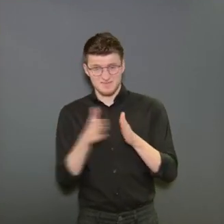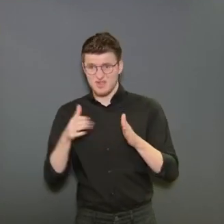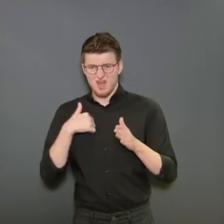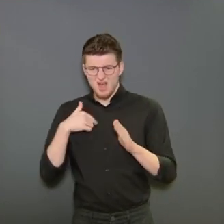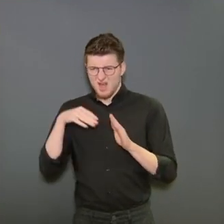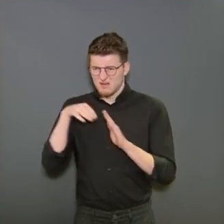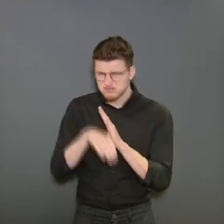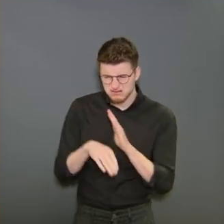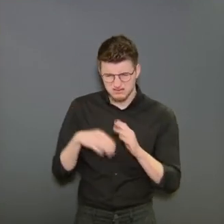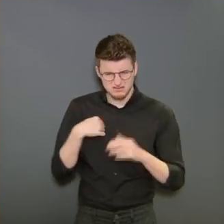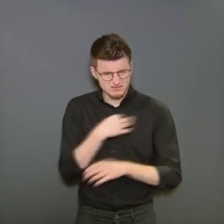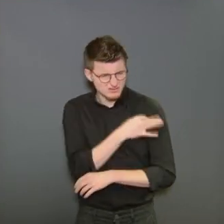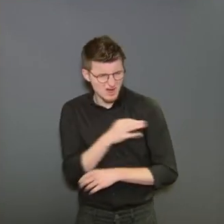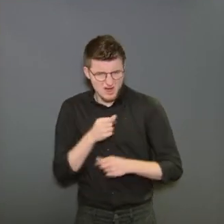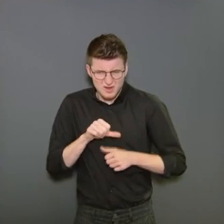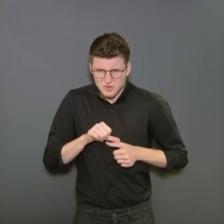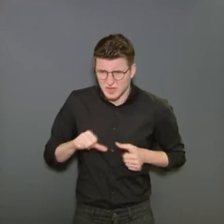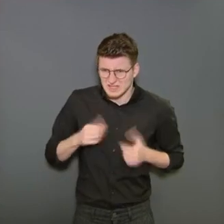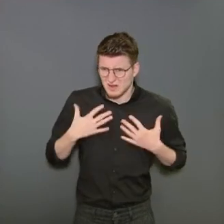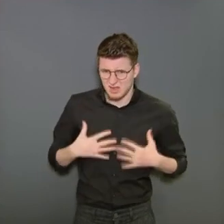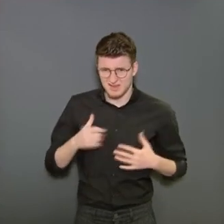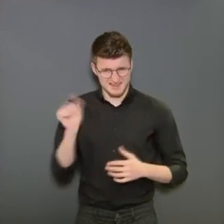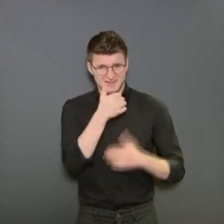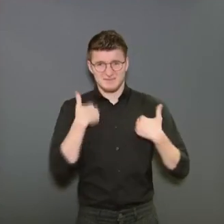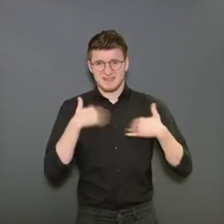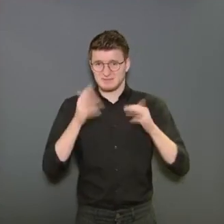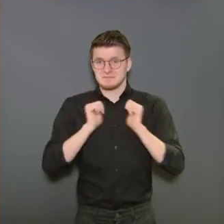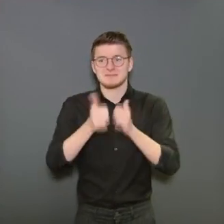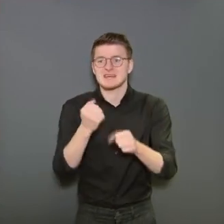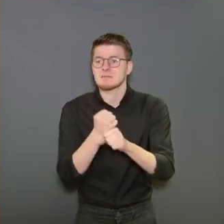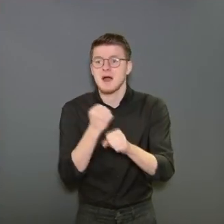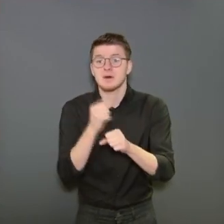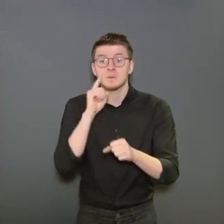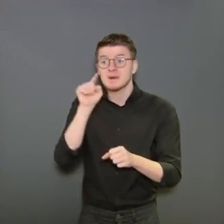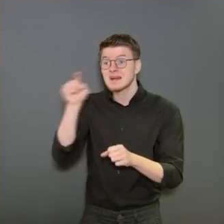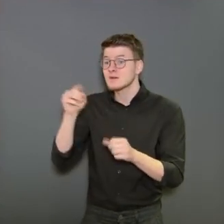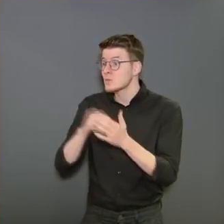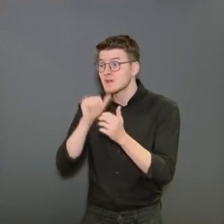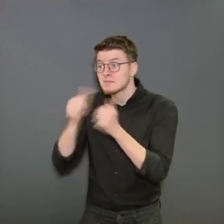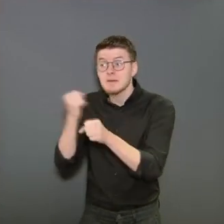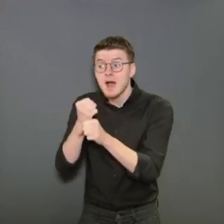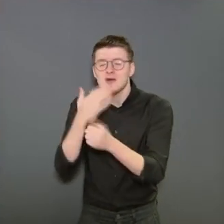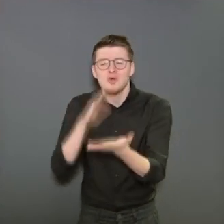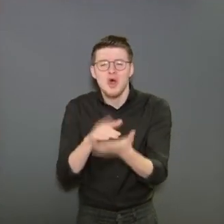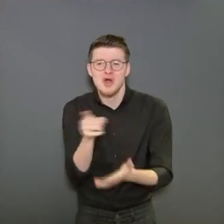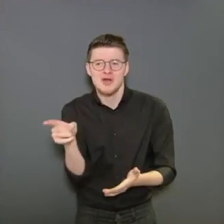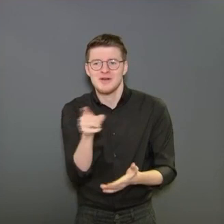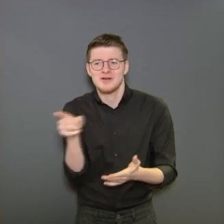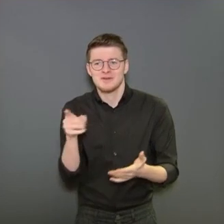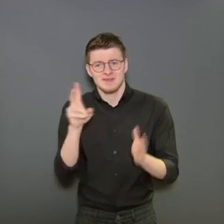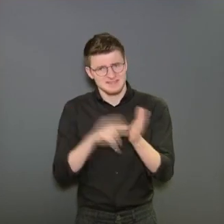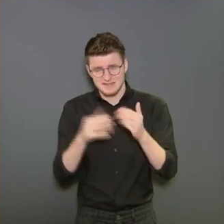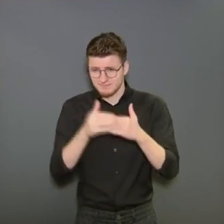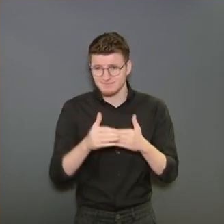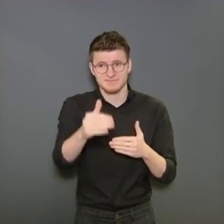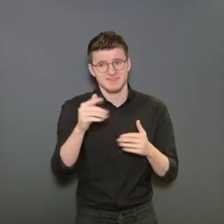notre vie, nous sommes très vulnérables. Certains ont déjà connu ces moments de vulnérabilité. Ceux qui ne l'ont pas encore connu ont eu beaucoup de chance, mais tôt ou tard,